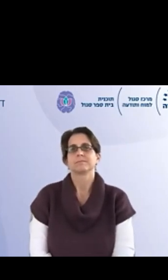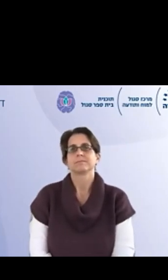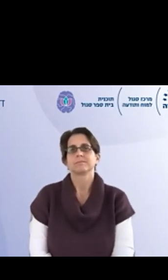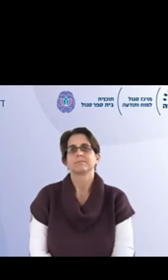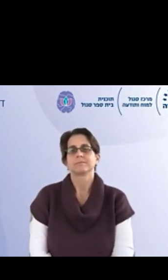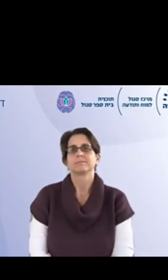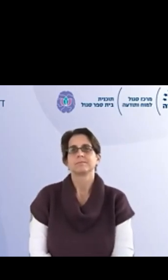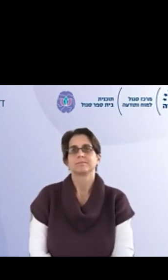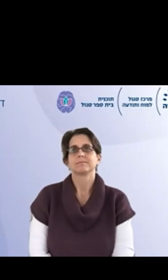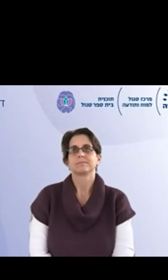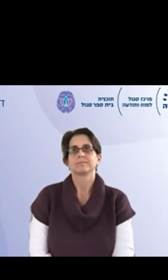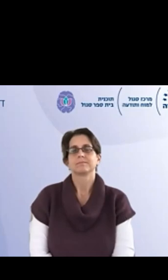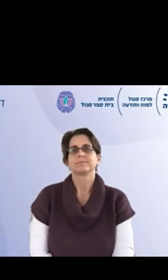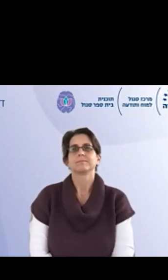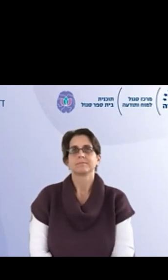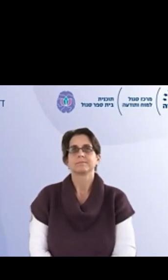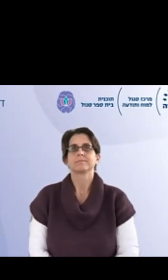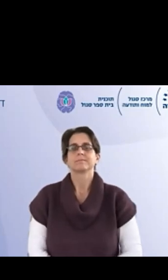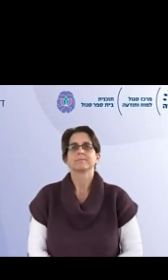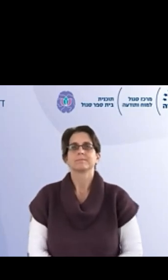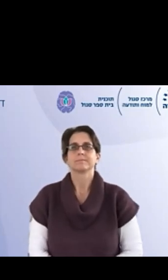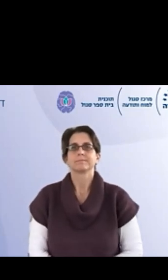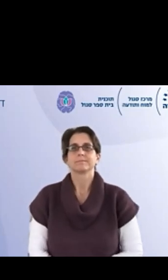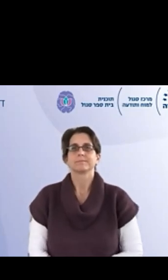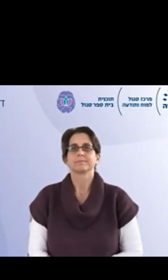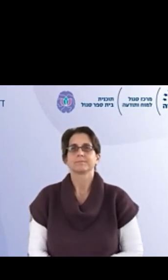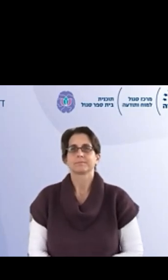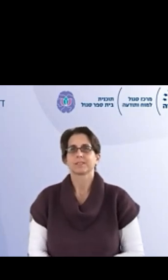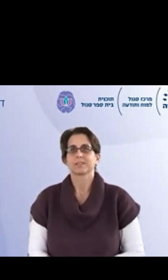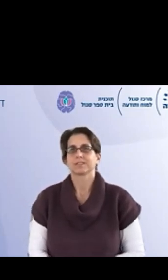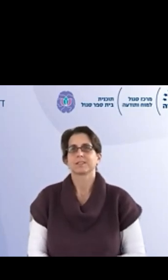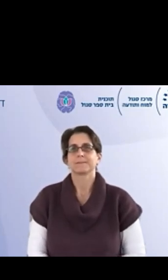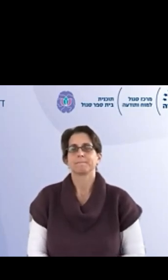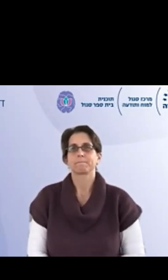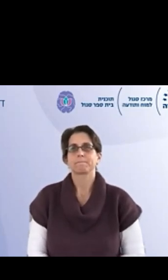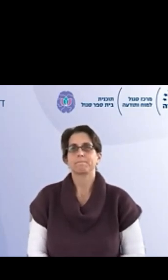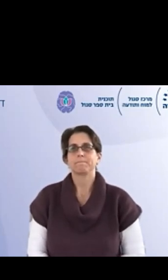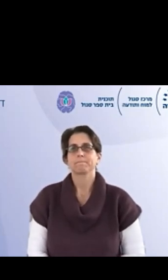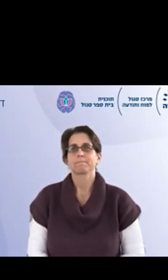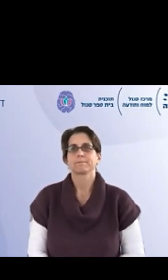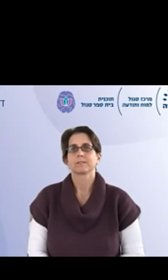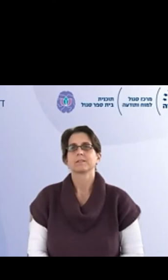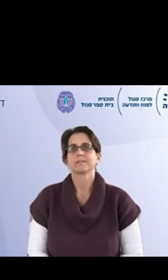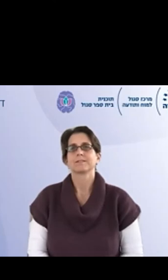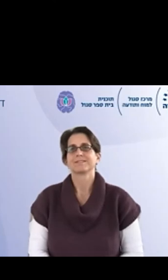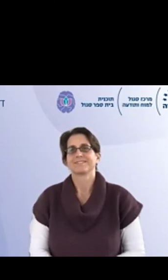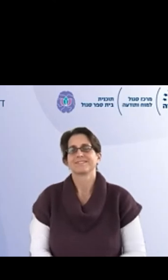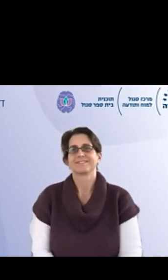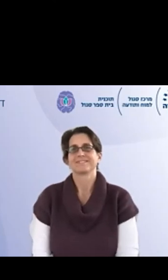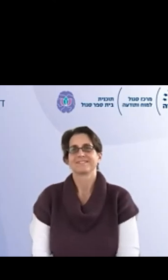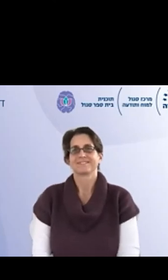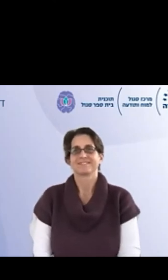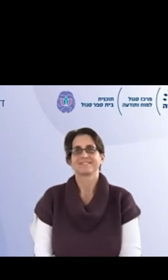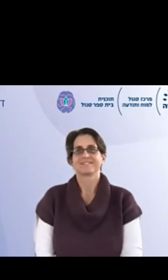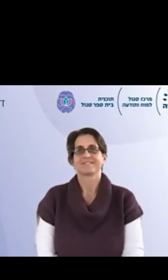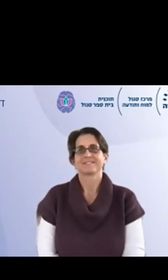לעשות את הבוקר הקשוב, למרות הקשיים המאוד מאוד גדולים, לעשות את זה מרחוק, אבל גילינו שההורים לומדים, ושומעים,